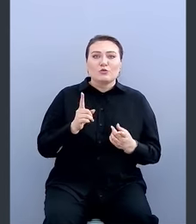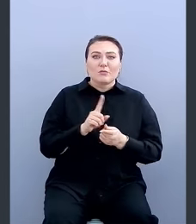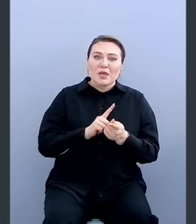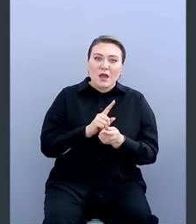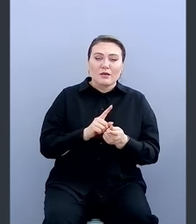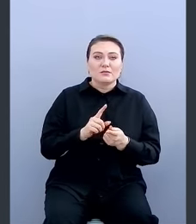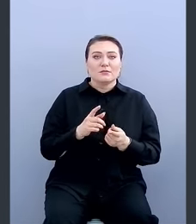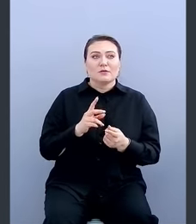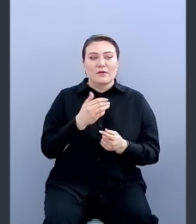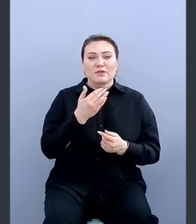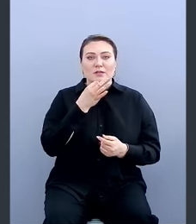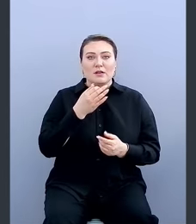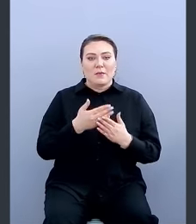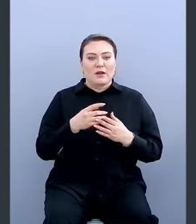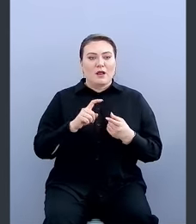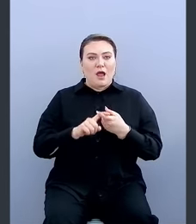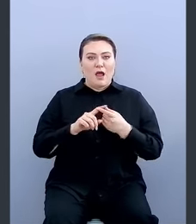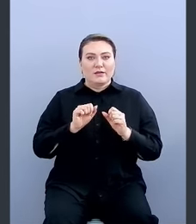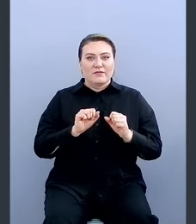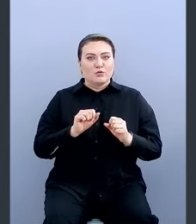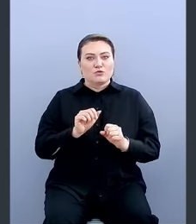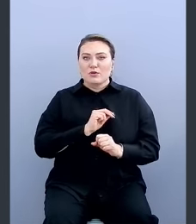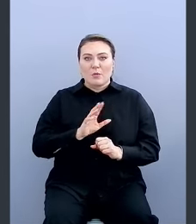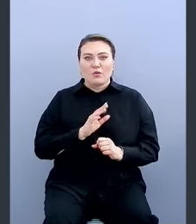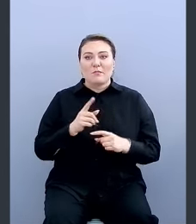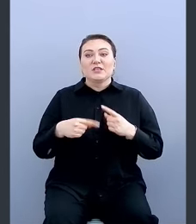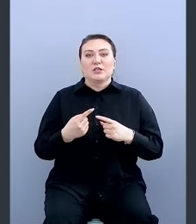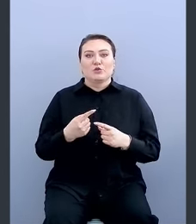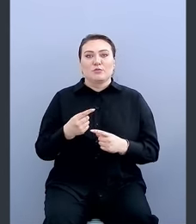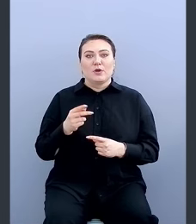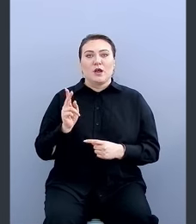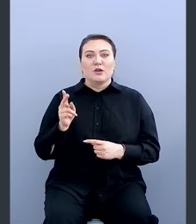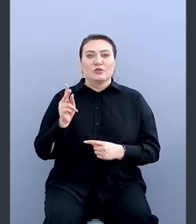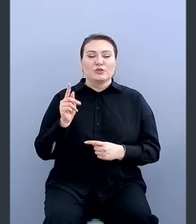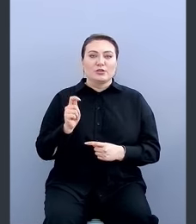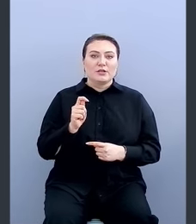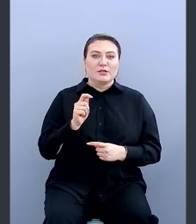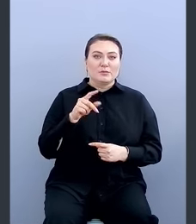меняется, то есть, как ты сказал, антивирус не работает, то при следующем HCTP-запросе на Proxia,